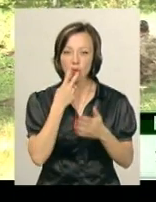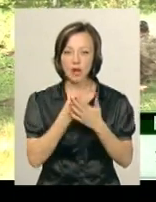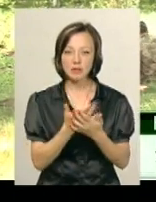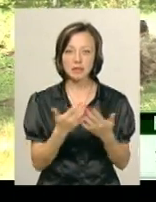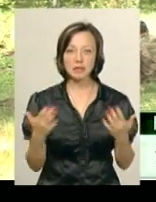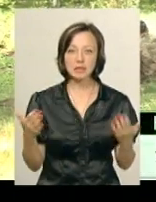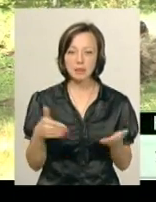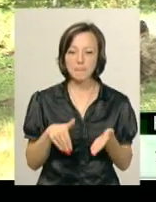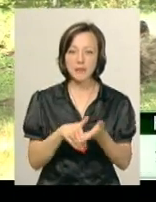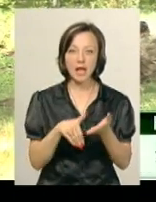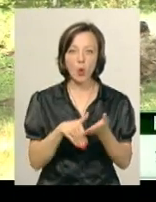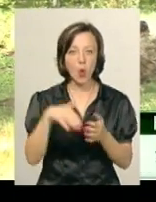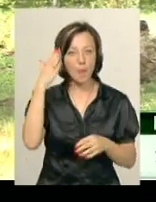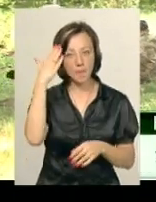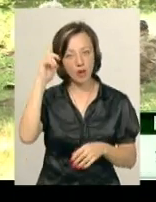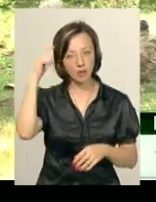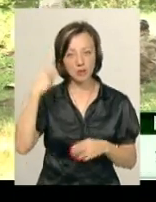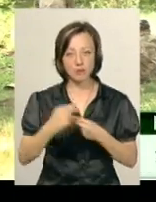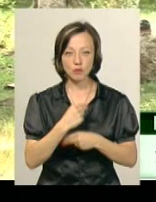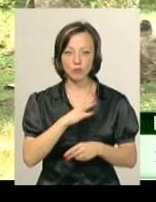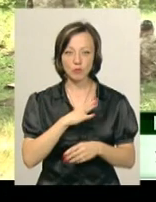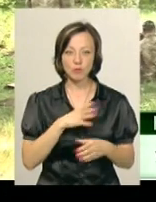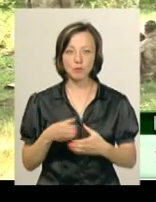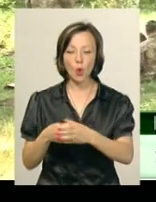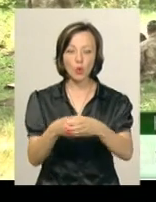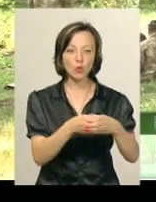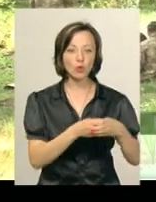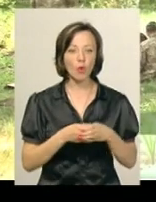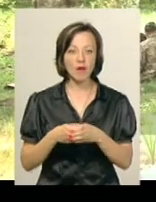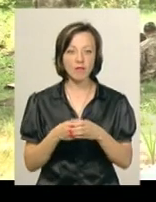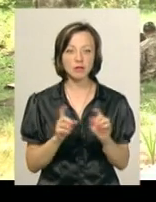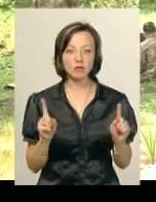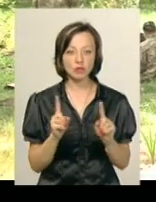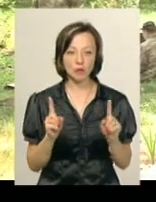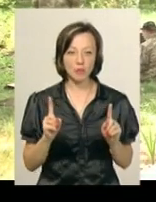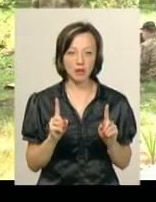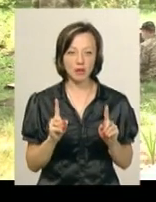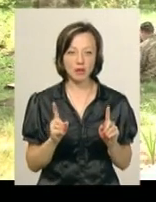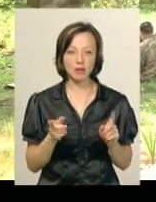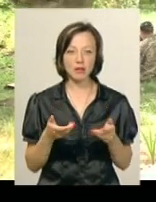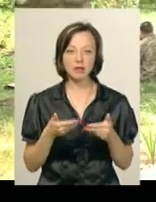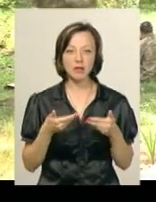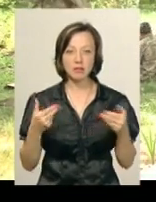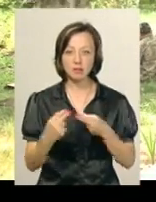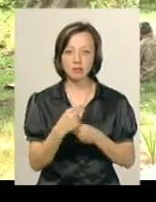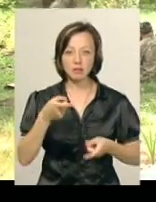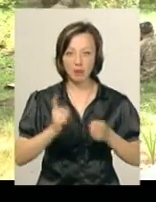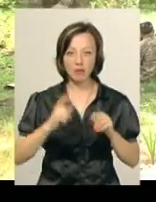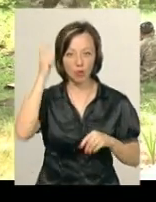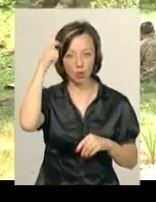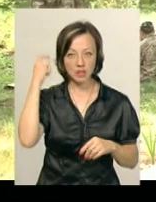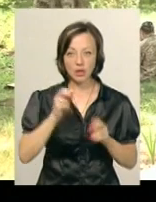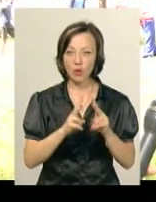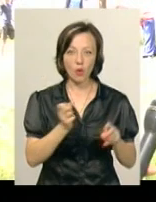прийоми козацькі, що нас навчають бути згуртованими, і щоб нас навчають, як справжніх козаків,